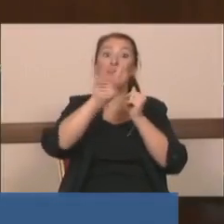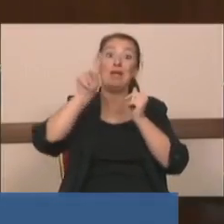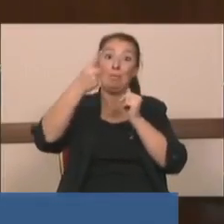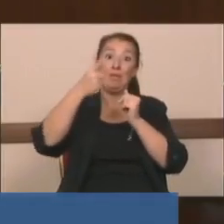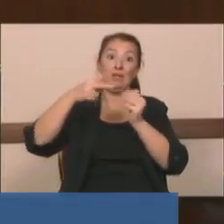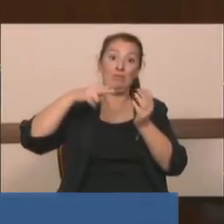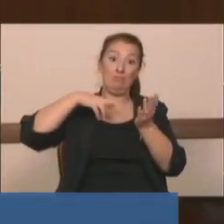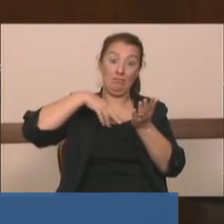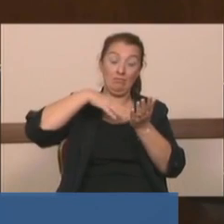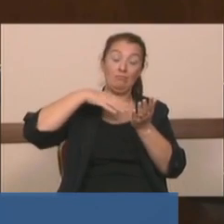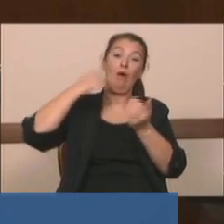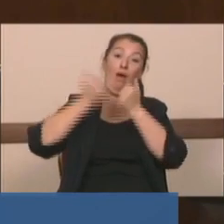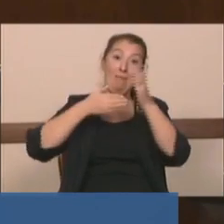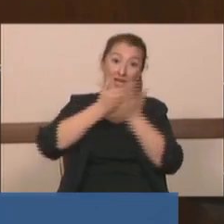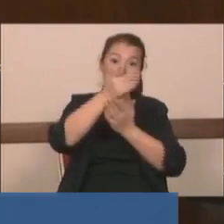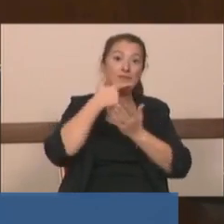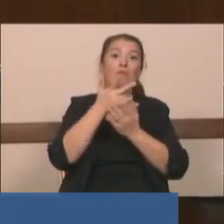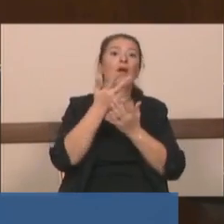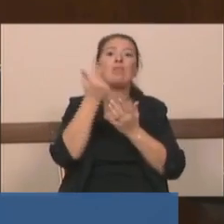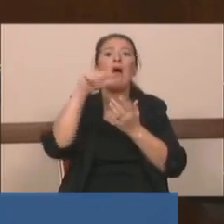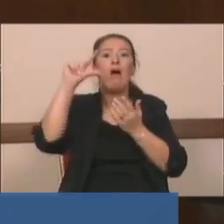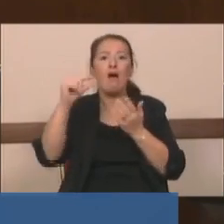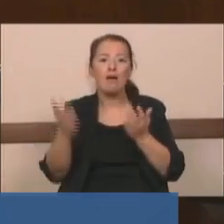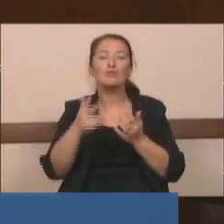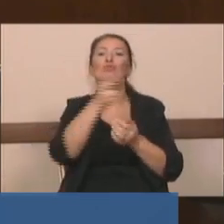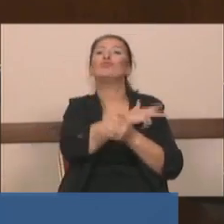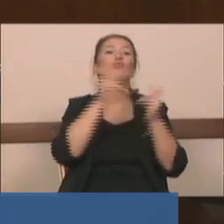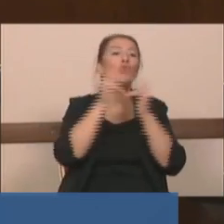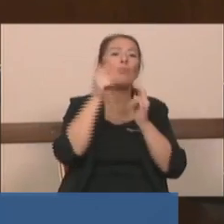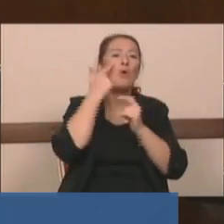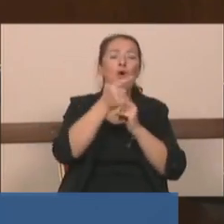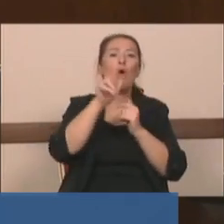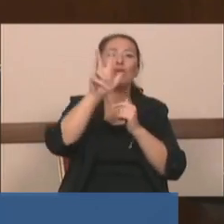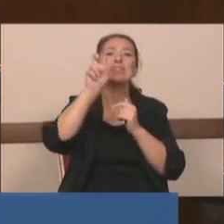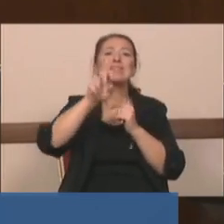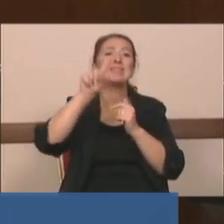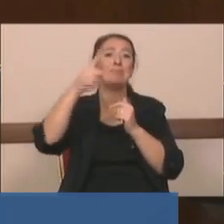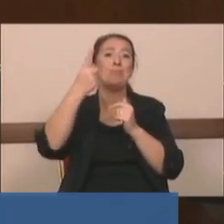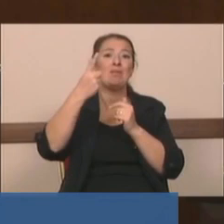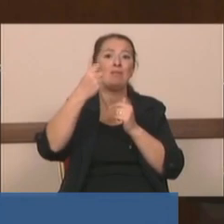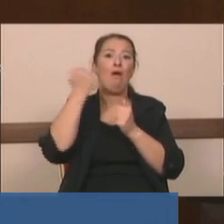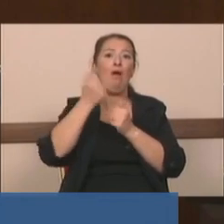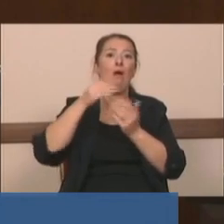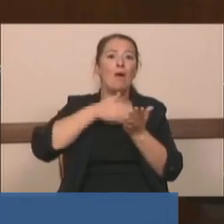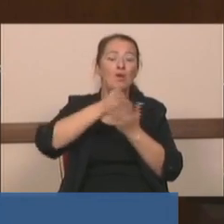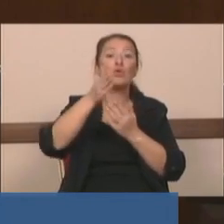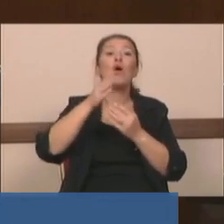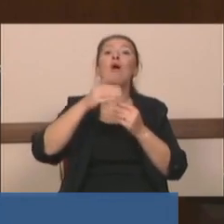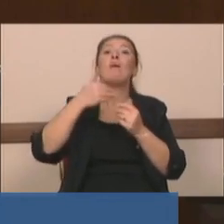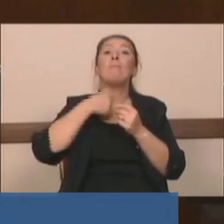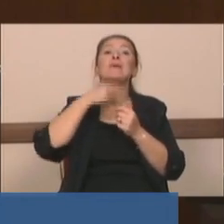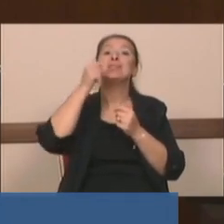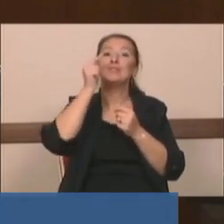köprü yüz otuz beş bin araç geçecek denilmiş. Otuz sekiz bin araç geçiyor. Avrasya Köprüsü'ne biz bu parayı